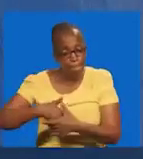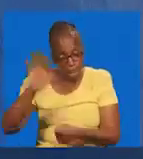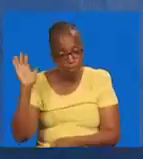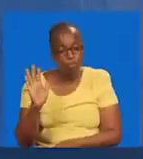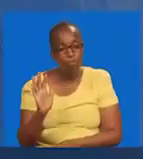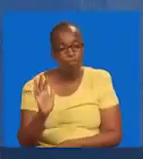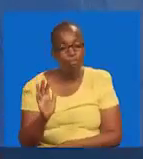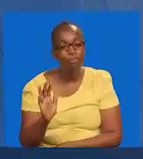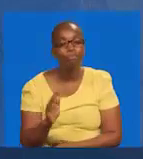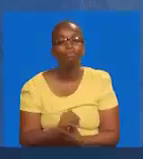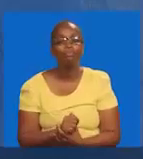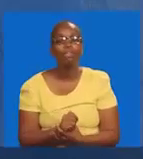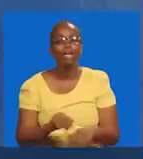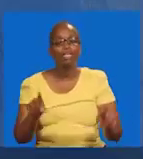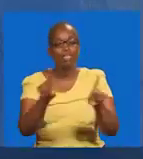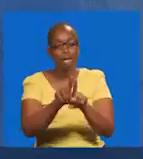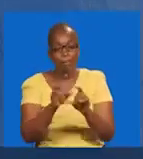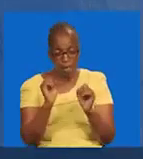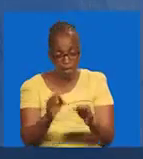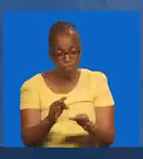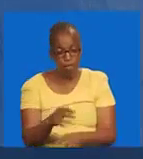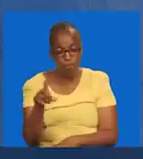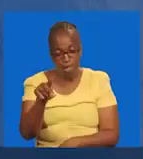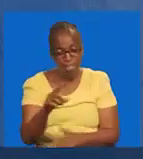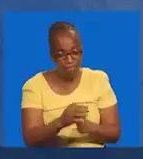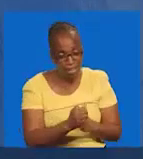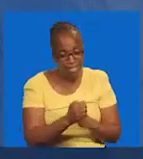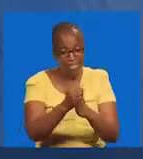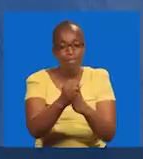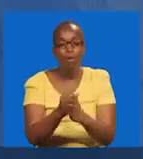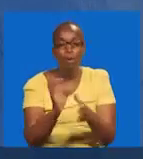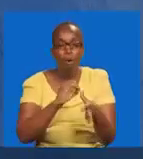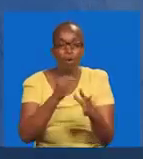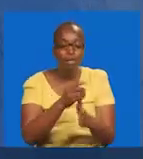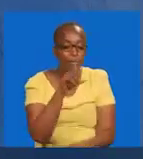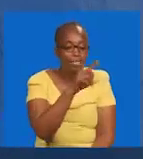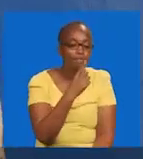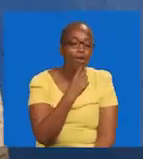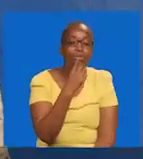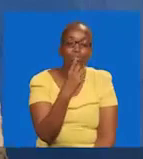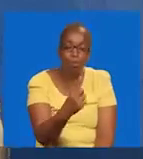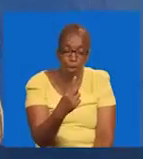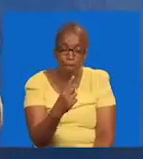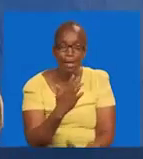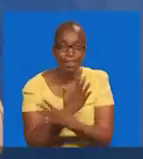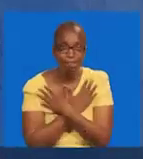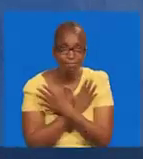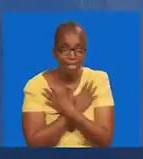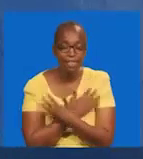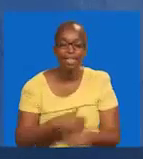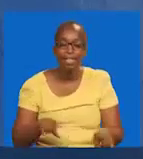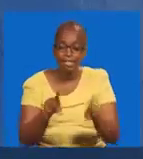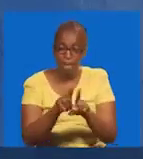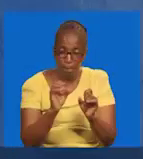Kwa hivo nataka kukutangazia. Ata ukishindikishwa. Ata ukizurutishwa. Na maraviki